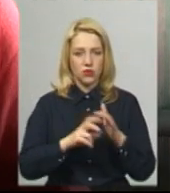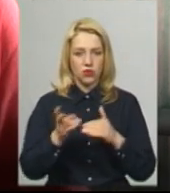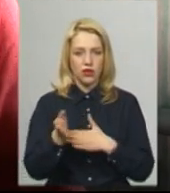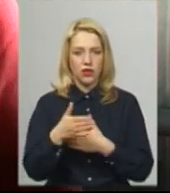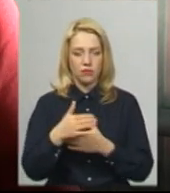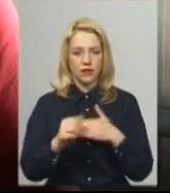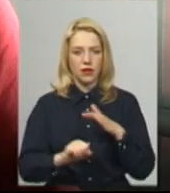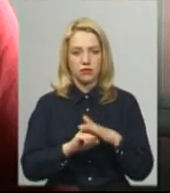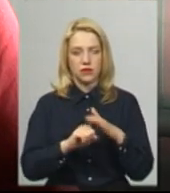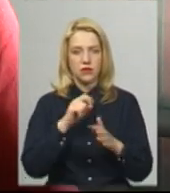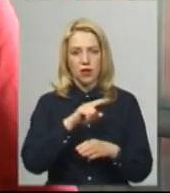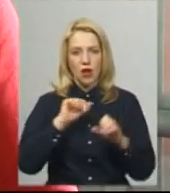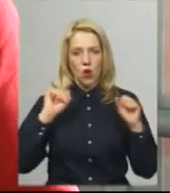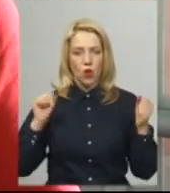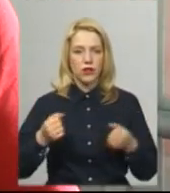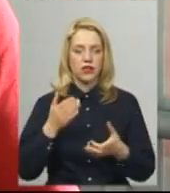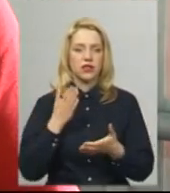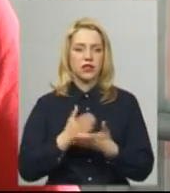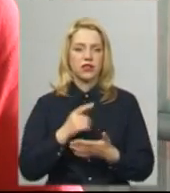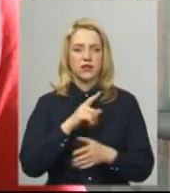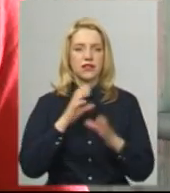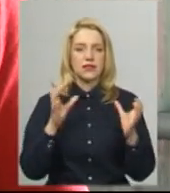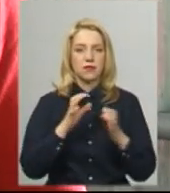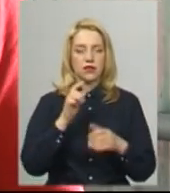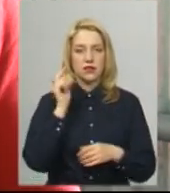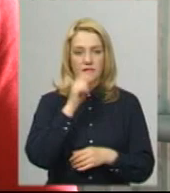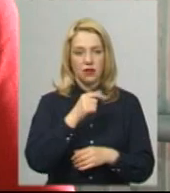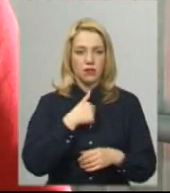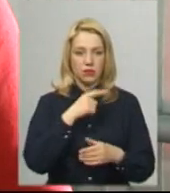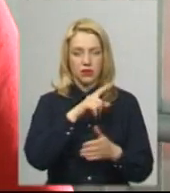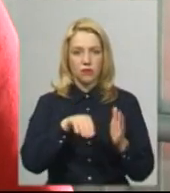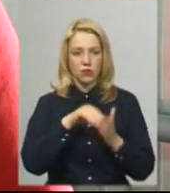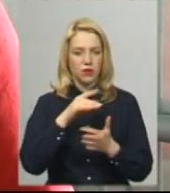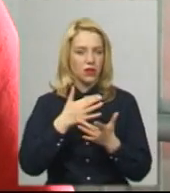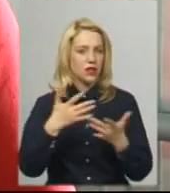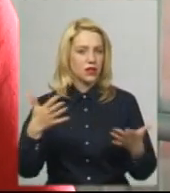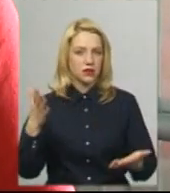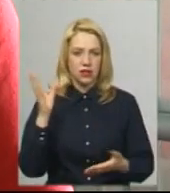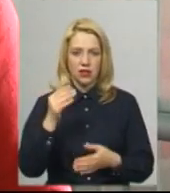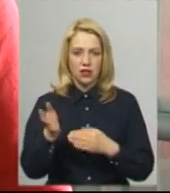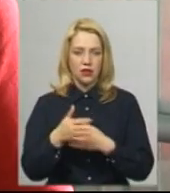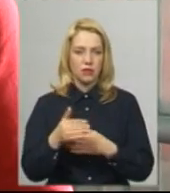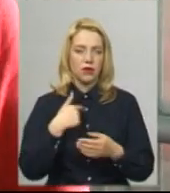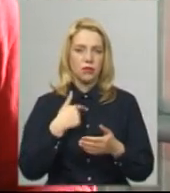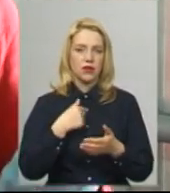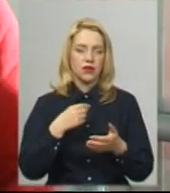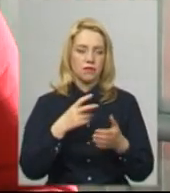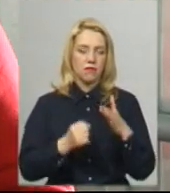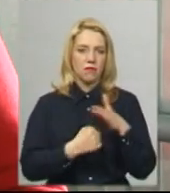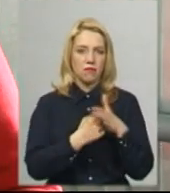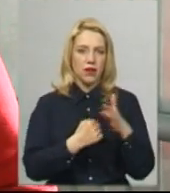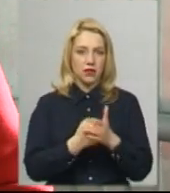там є холодильні камери, там в нас зберігається. І ми собі, там є різний асортимент риби. Ми заїжджаємо на базу, ми